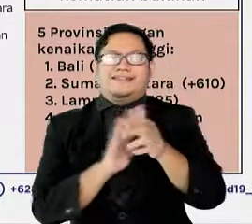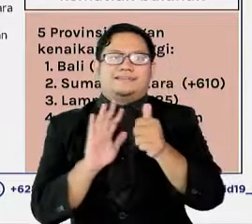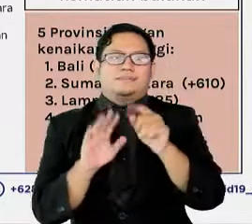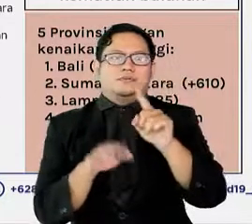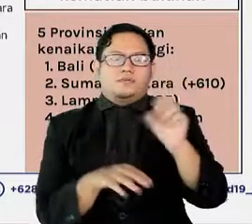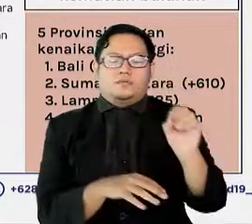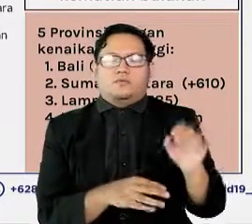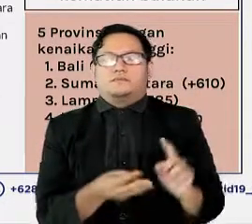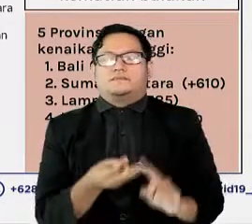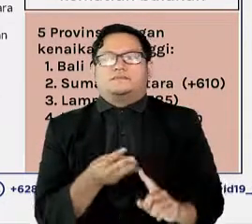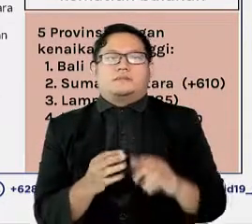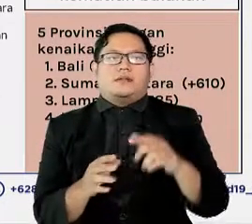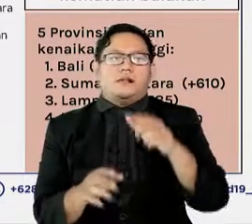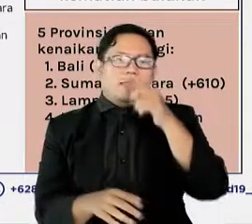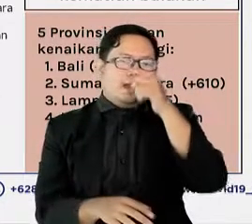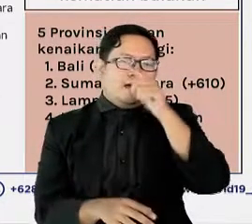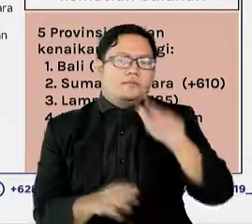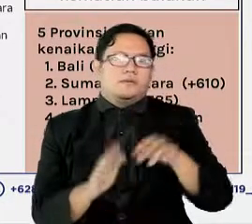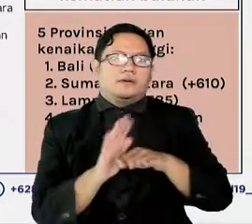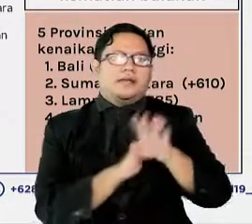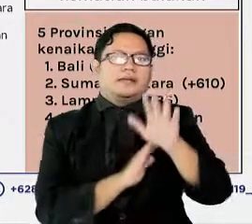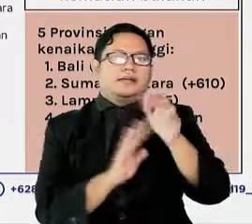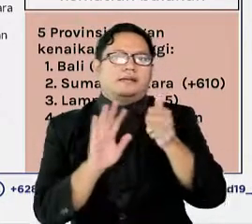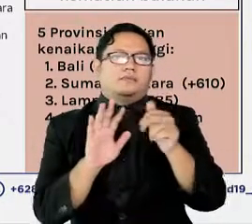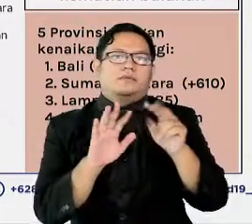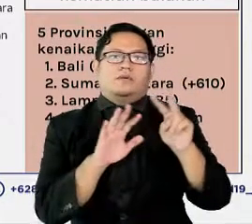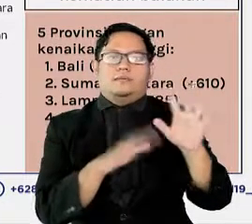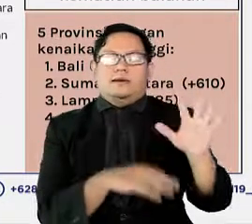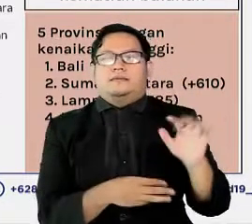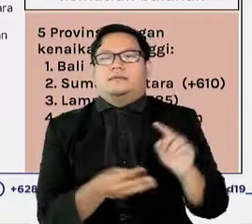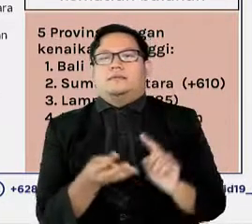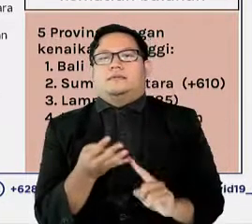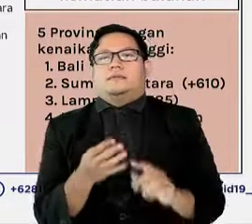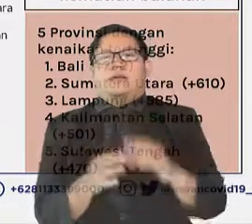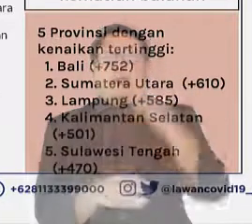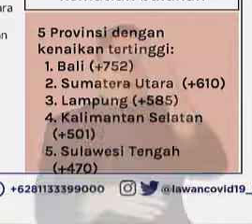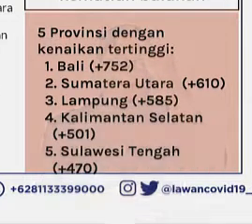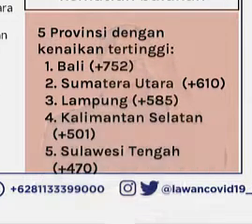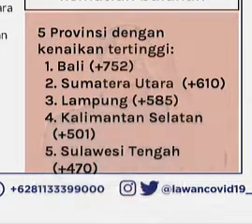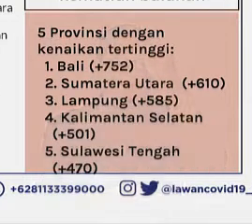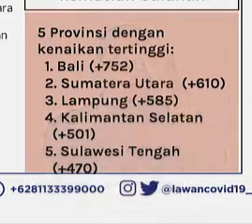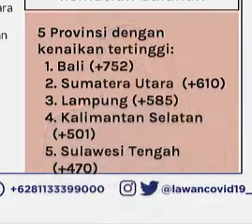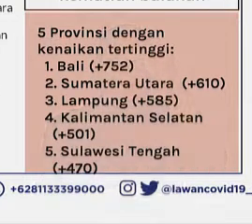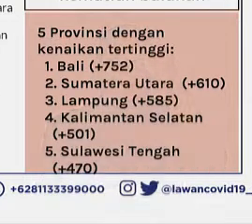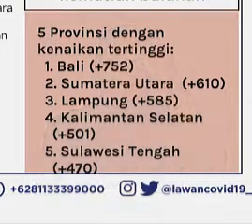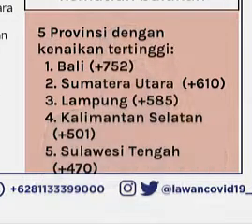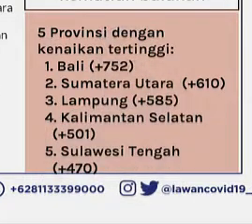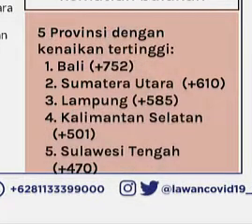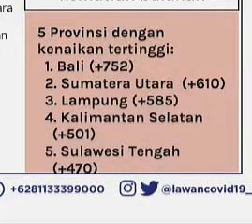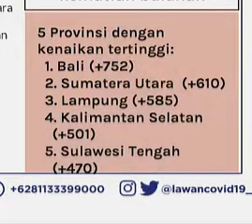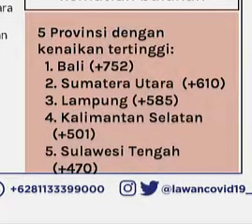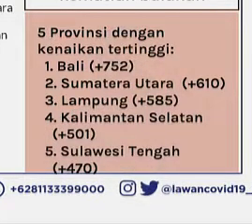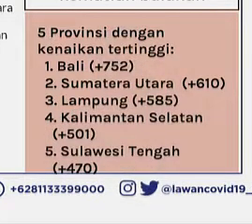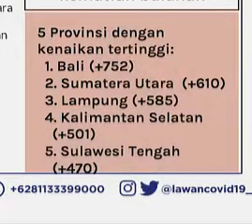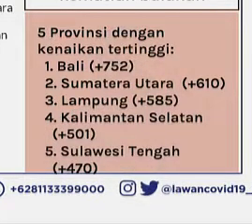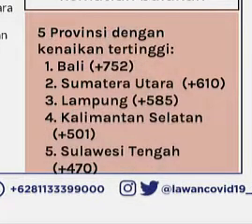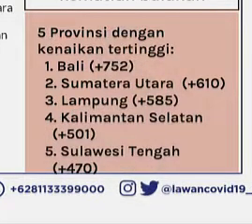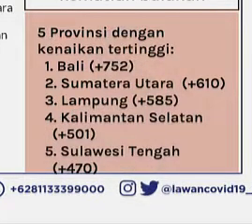Lampung naik 585, Kalimantan Selatan naik 501, dan Sulawesi Tengah naik